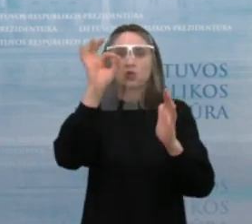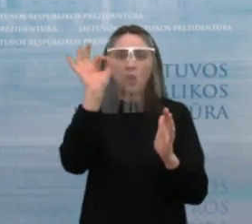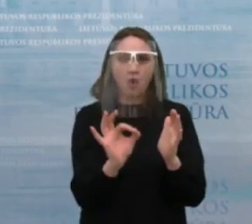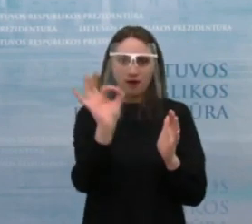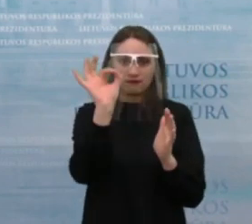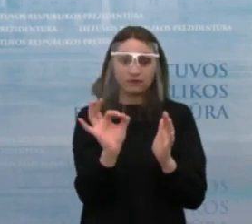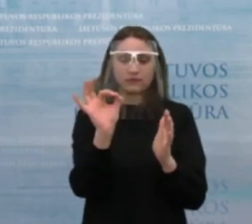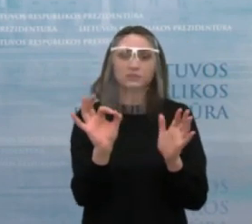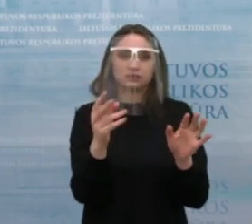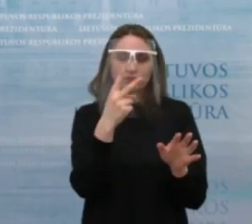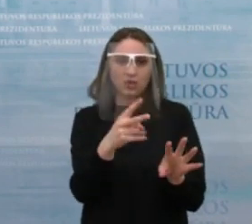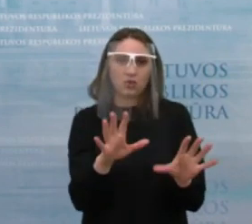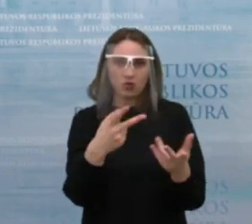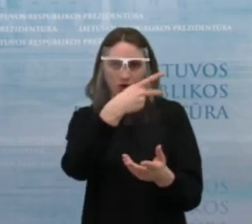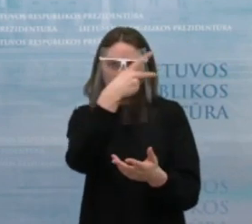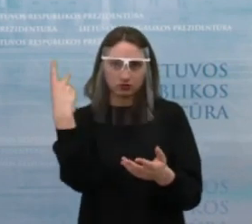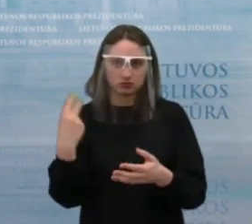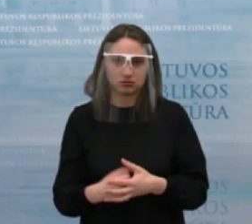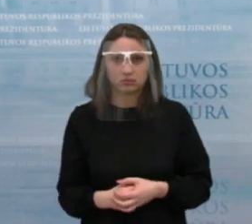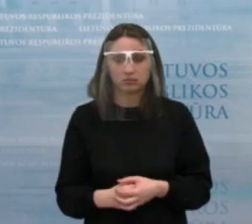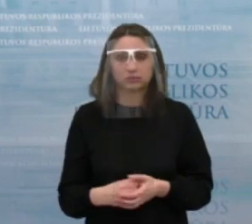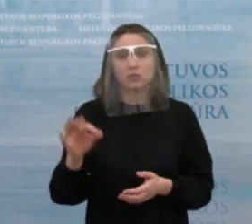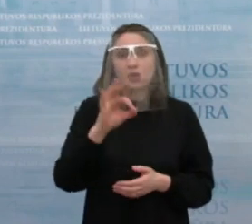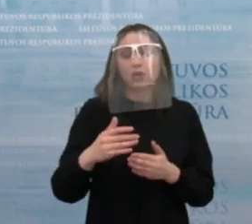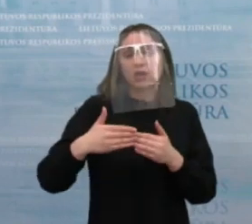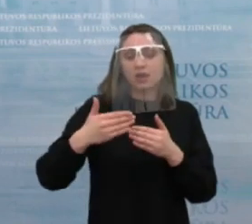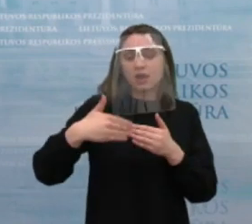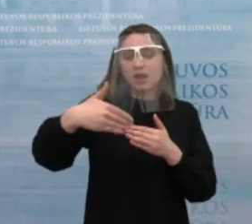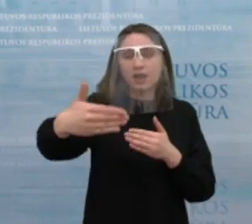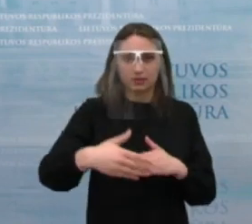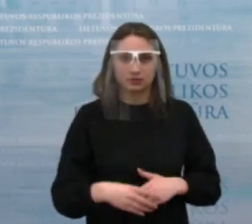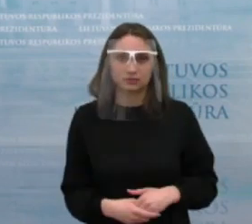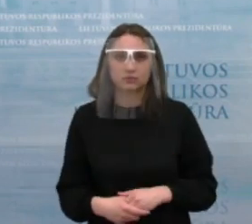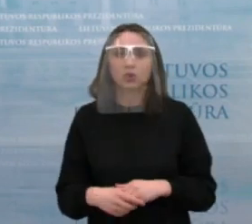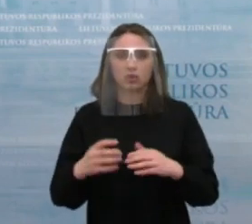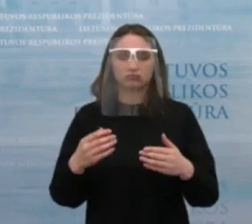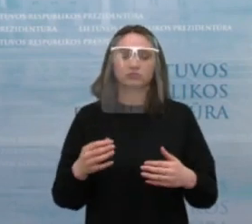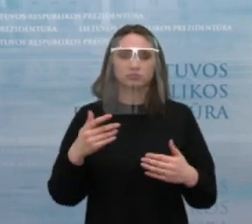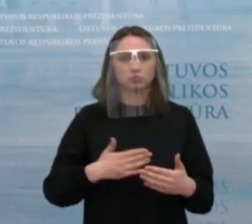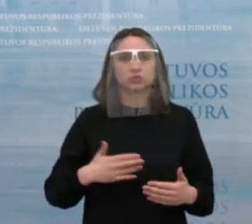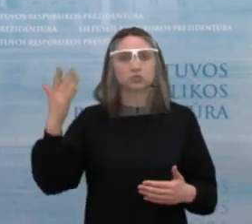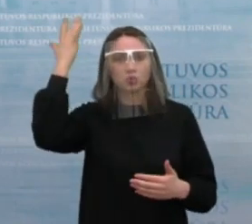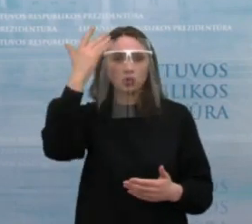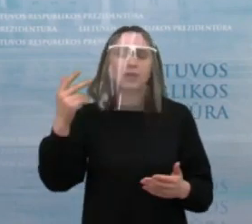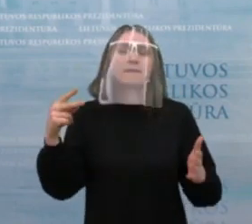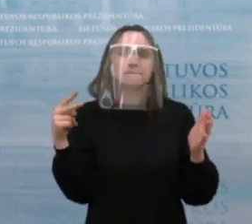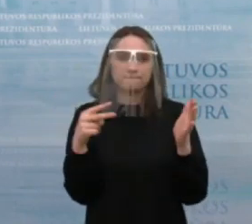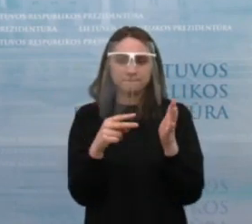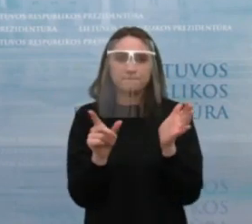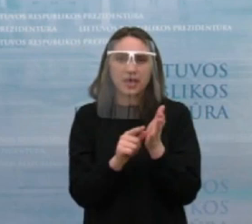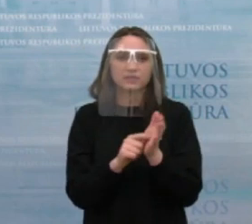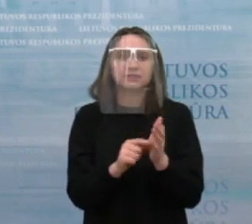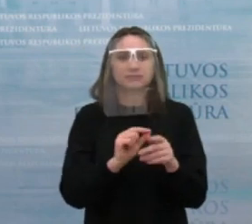šiandien toks, koks yra. Kalbant apie ateitį, tikrai pasisakome už nuoseklų pensijų augimą, už koficento